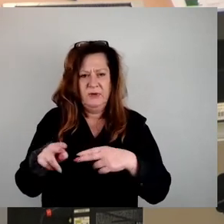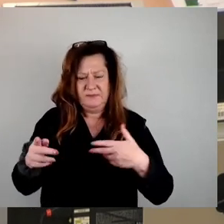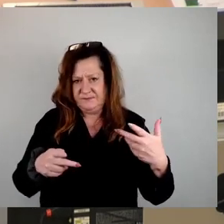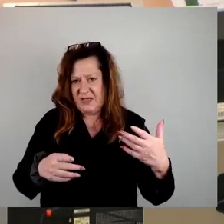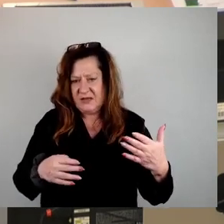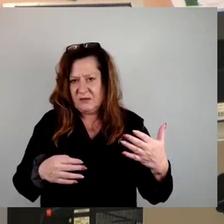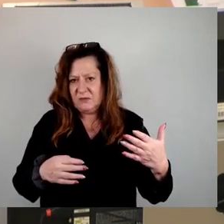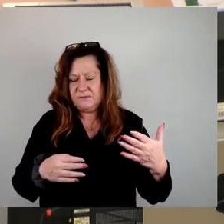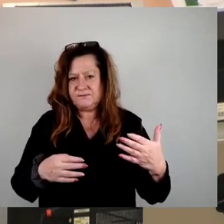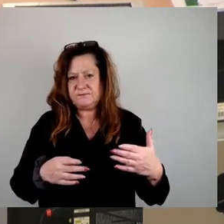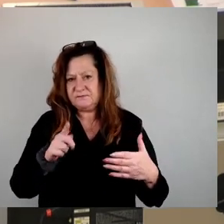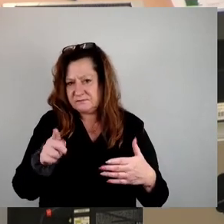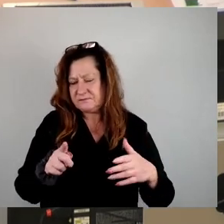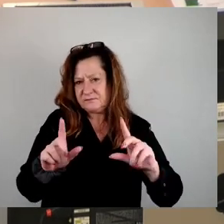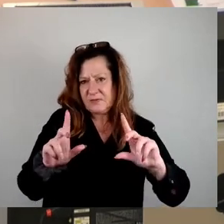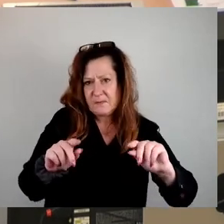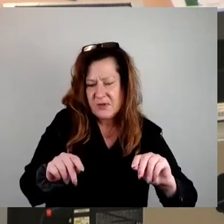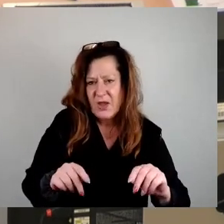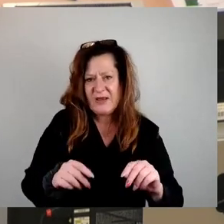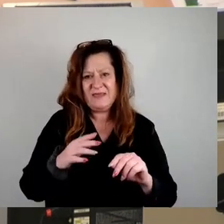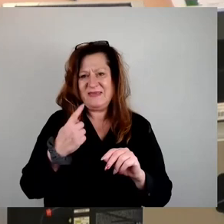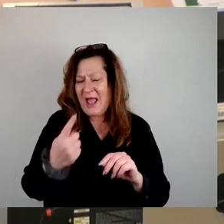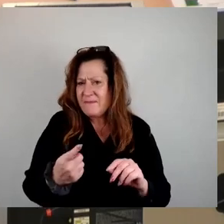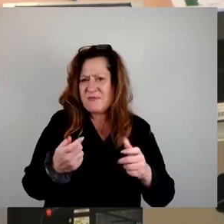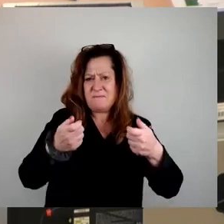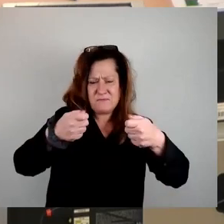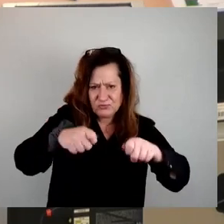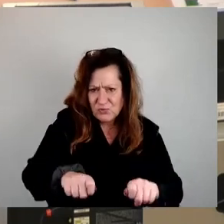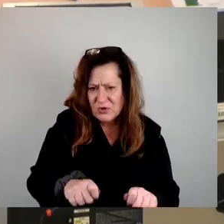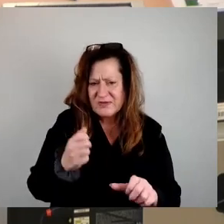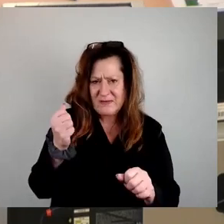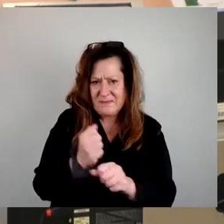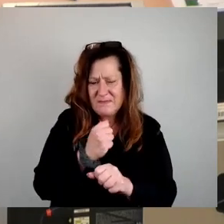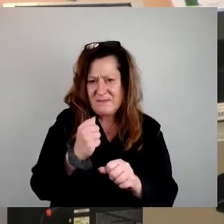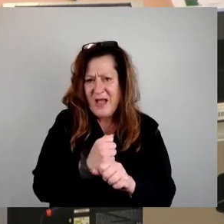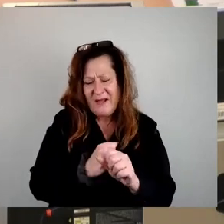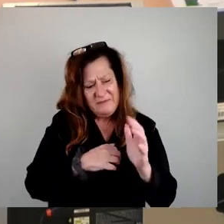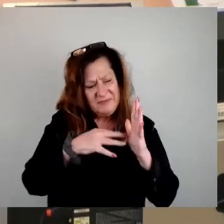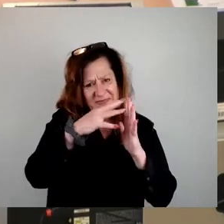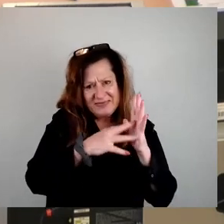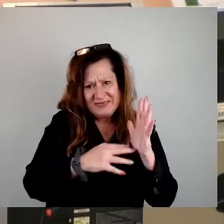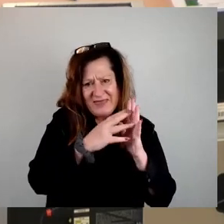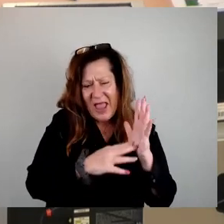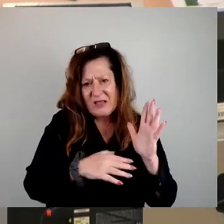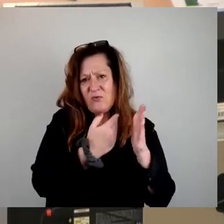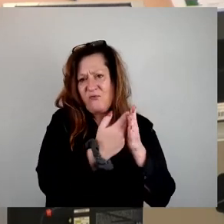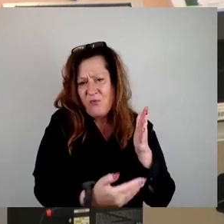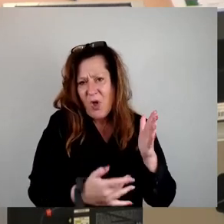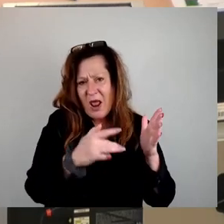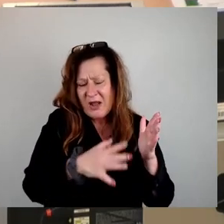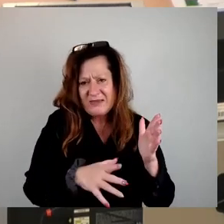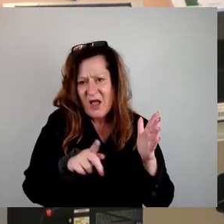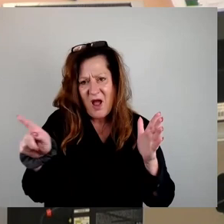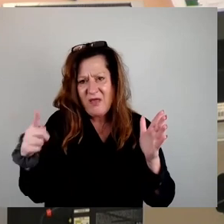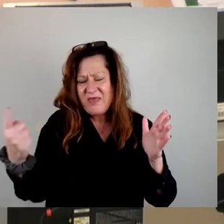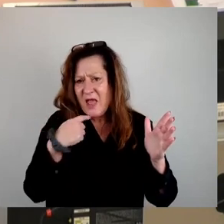im Grunde genommen das eine, was Sie beschließen wollen, mit dem, was im Beschlusstext und in der Vorlage drinsteht, nicht zusammen. Wachen Sie